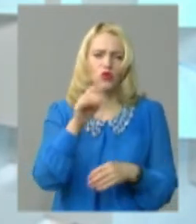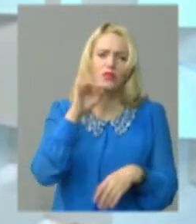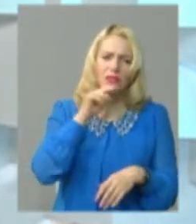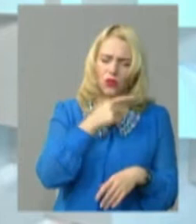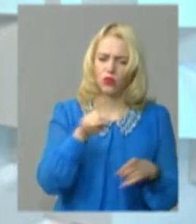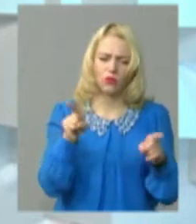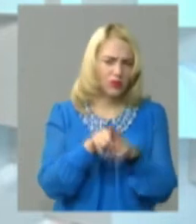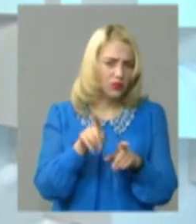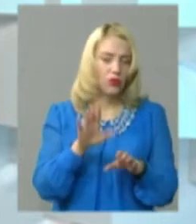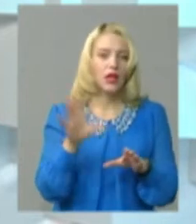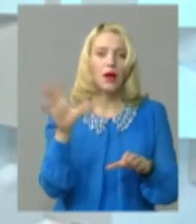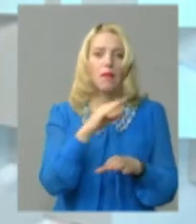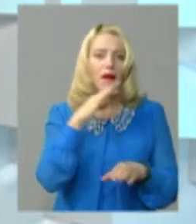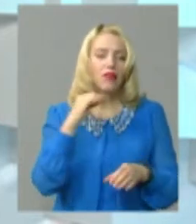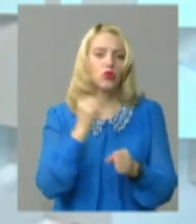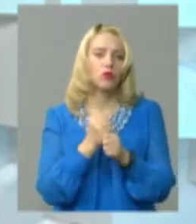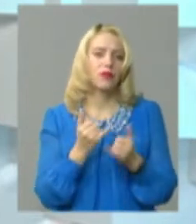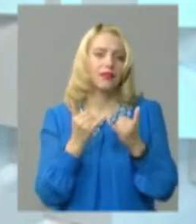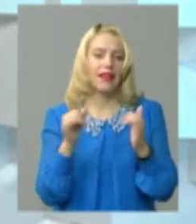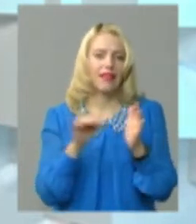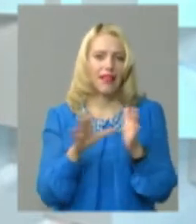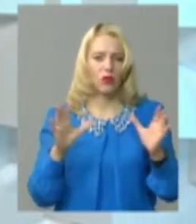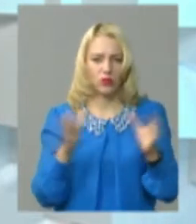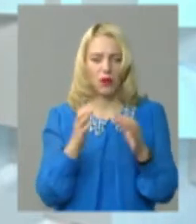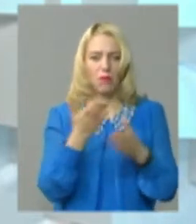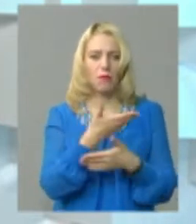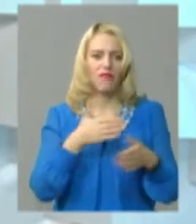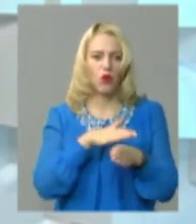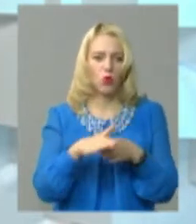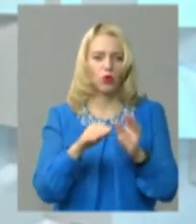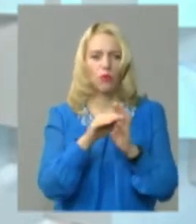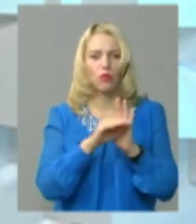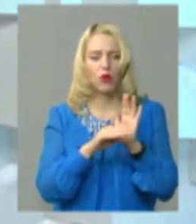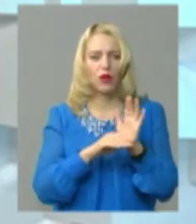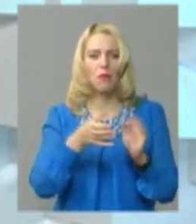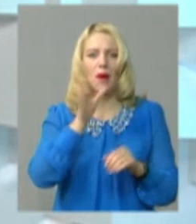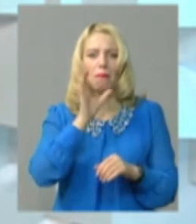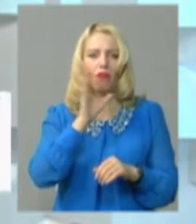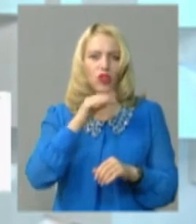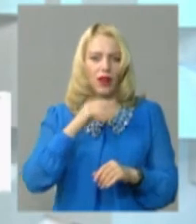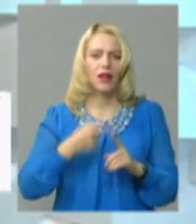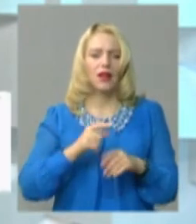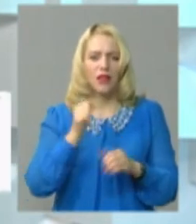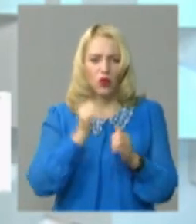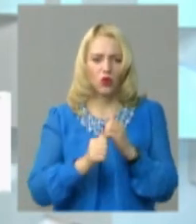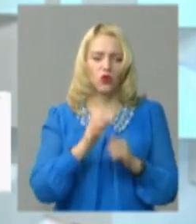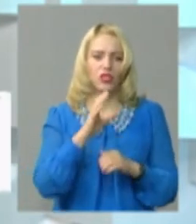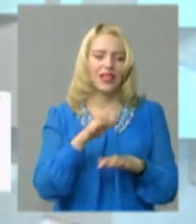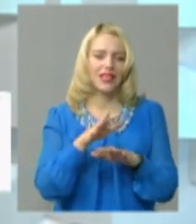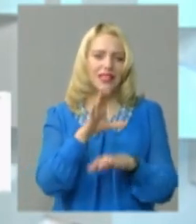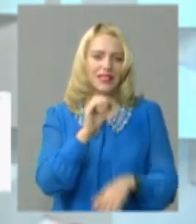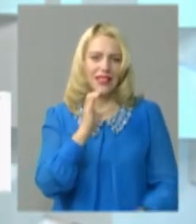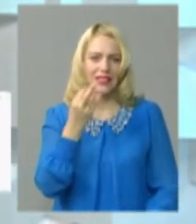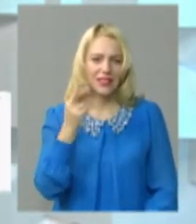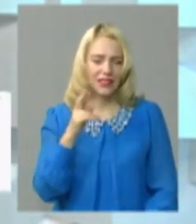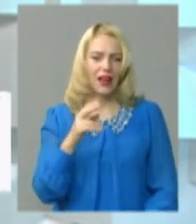скажімо, зробили багато для енергозбереження. Ми виконуємо програму «Питна вода». Обласна рада того, на кожній сесії ми голосуємо, Волочицький район,